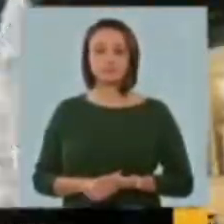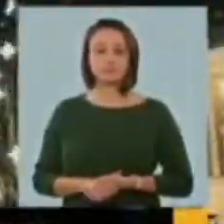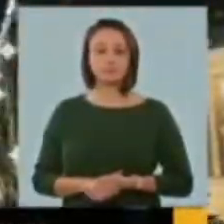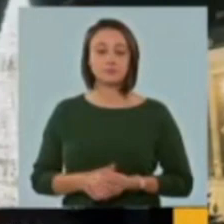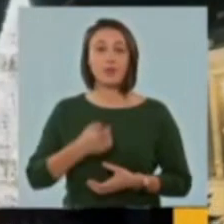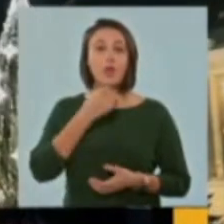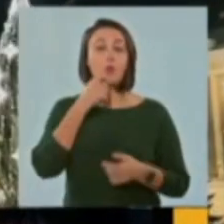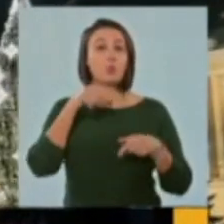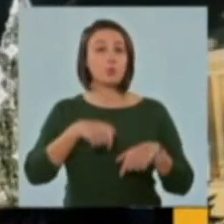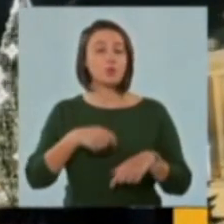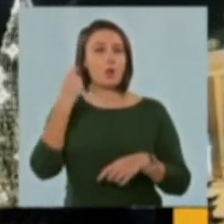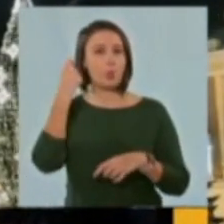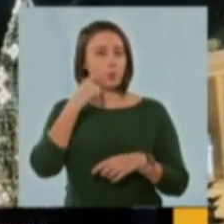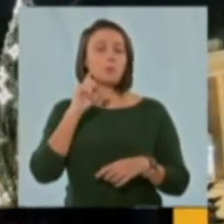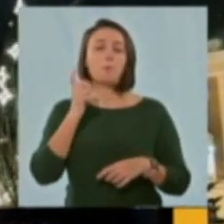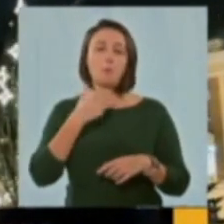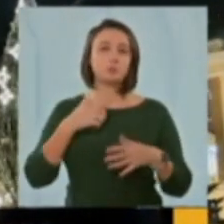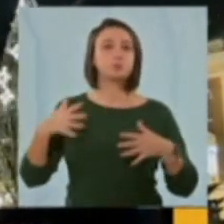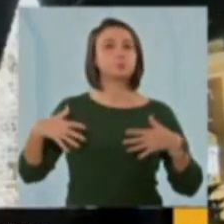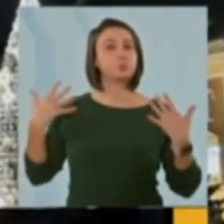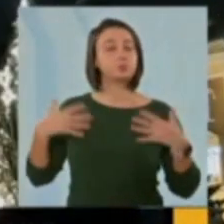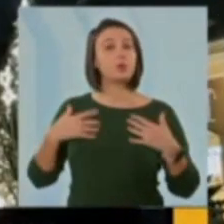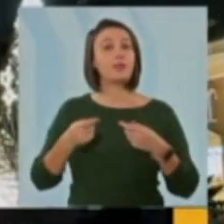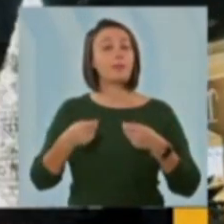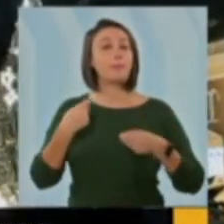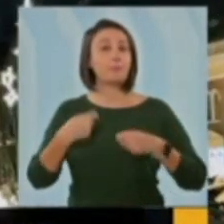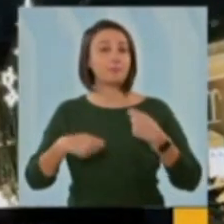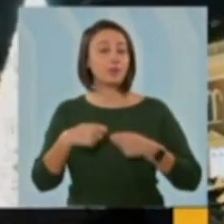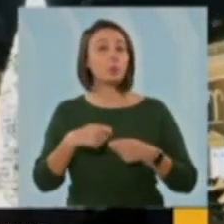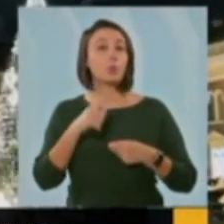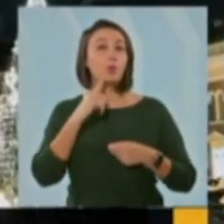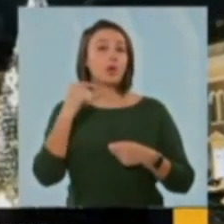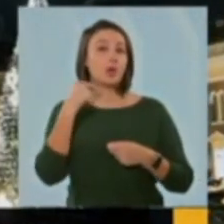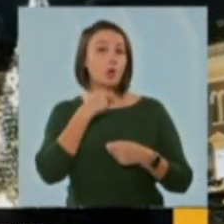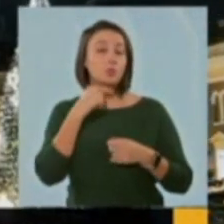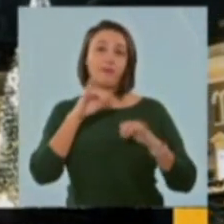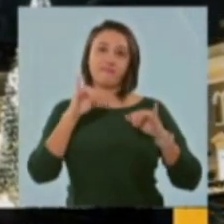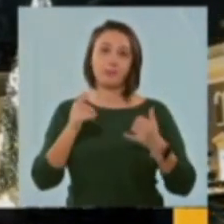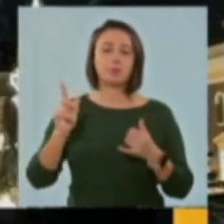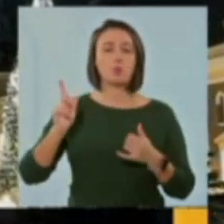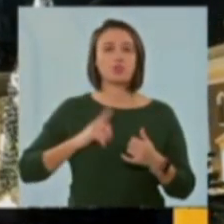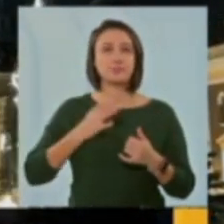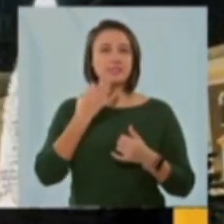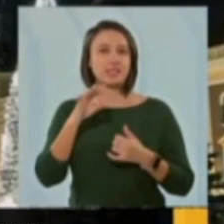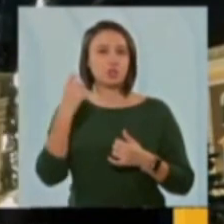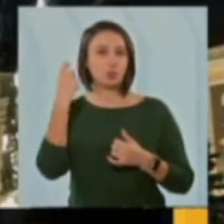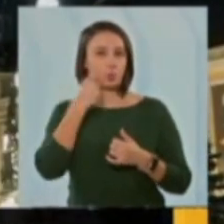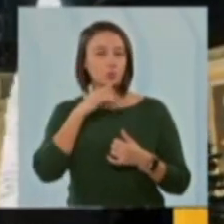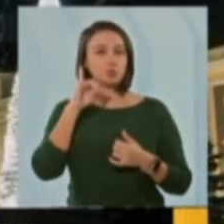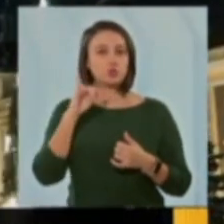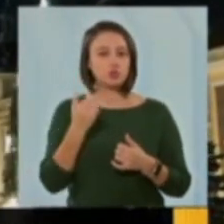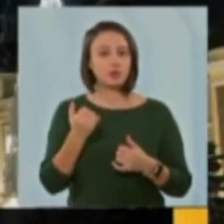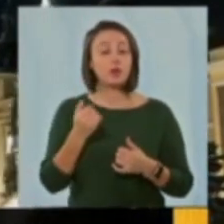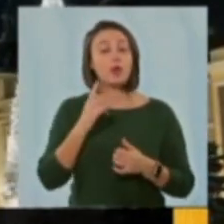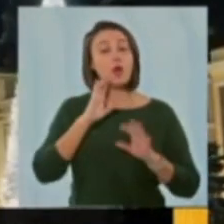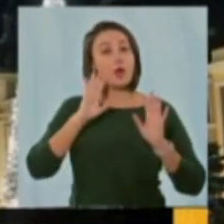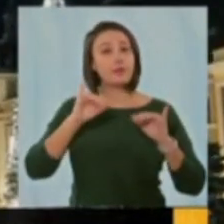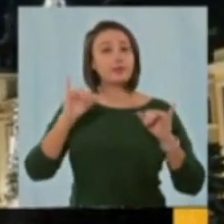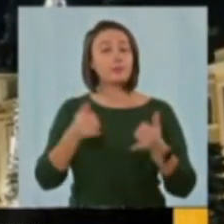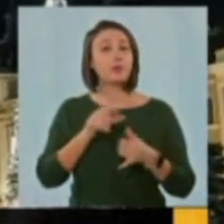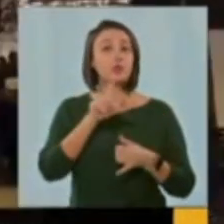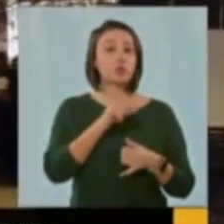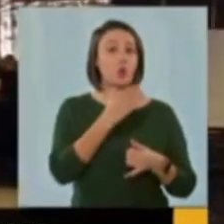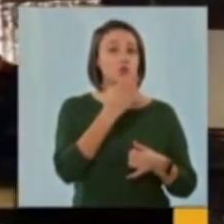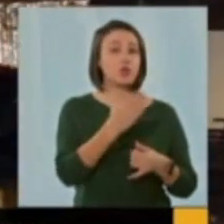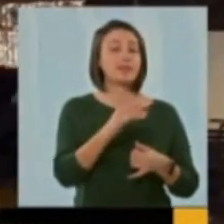Anul acesta clujenii se vor putea bucura de târgul de Crăciun. Evenimentul așteptat de zeci de clujeni și nu numai va avea loc între